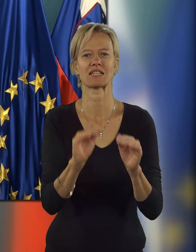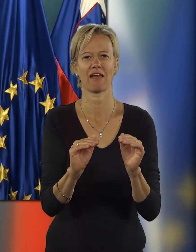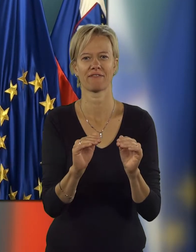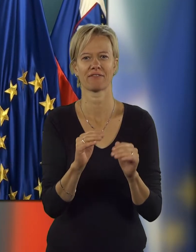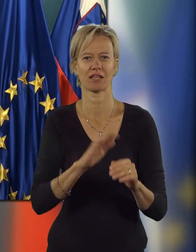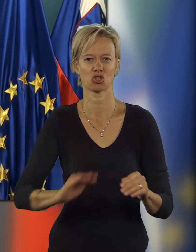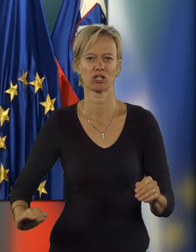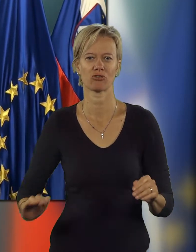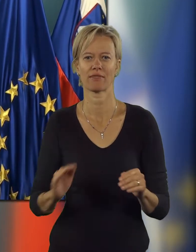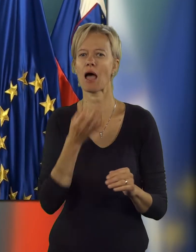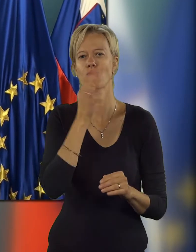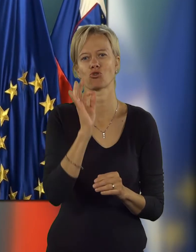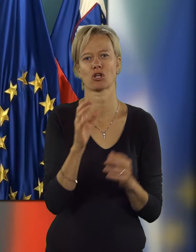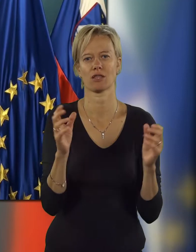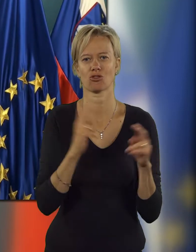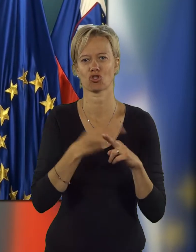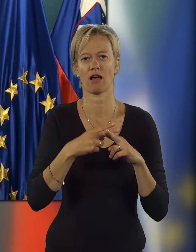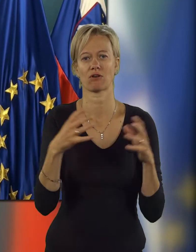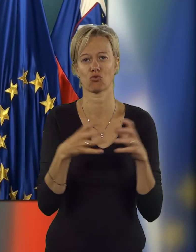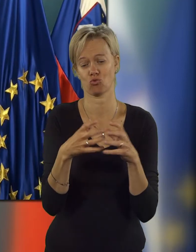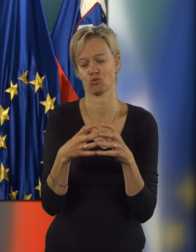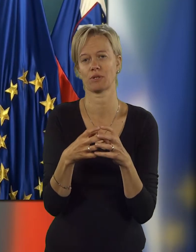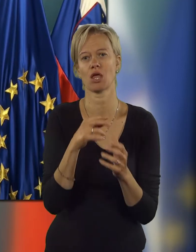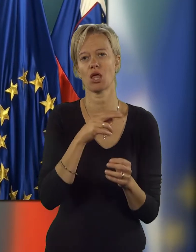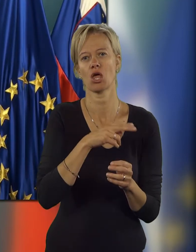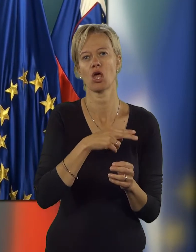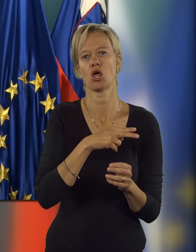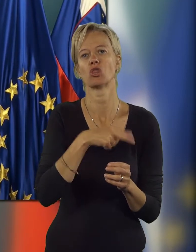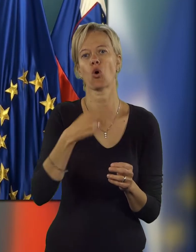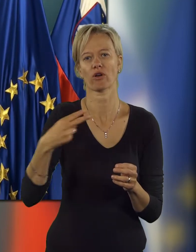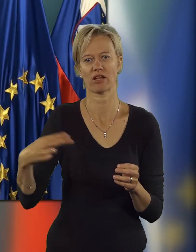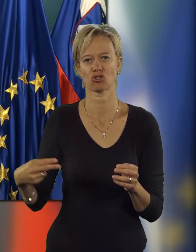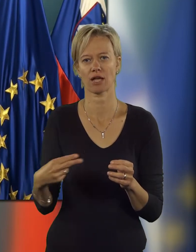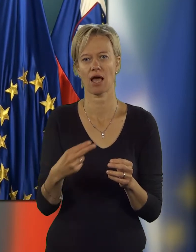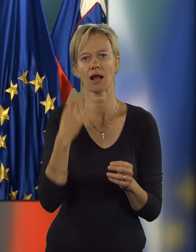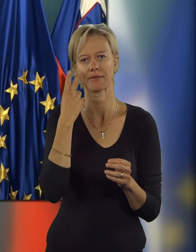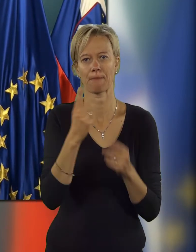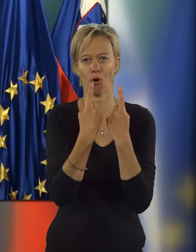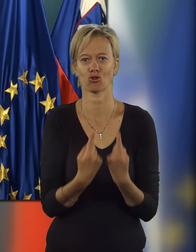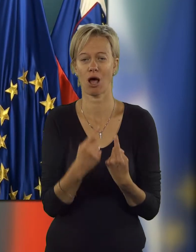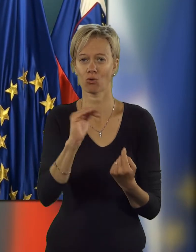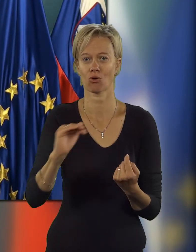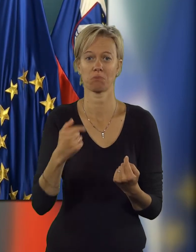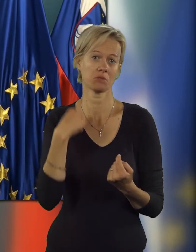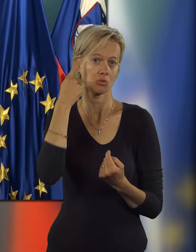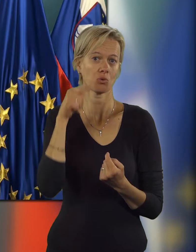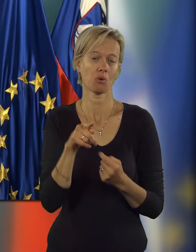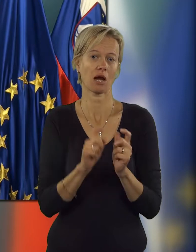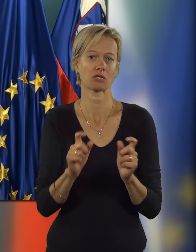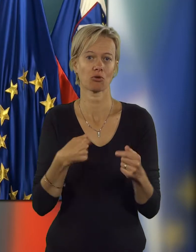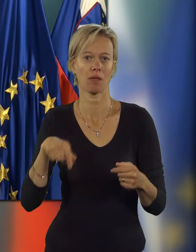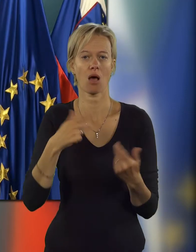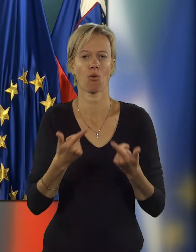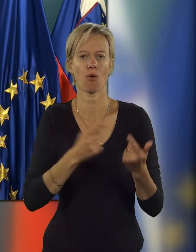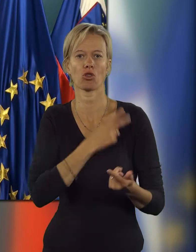Save the Children najboljša država v družbi norveške, kar se tiče položaja otroke. mislim, da je to razlog, da smo